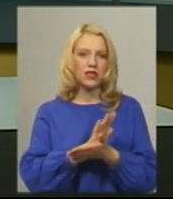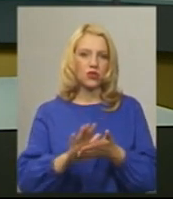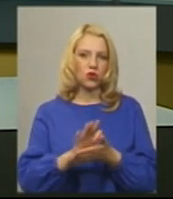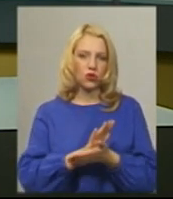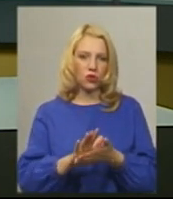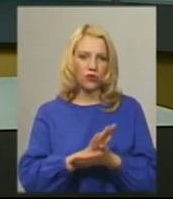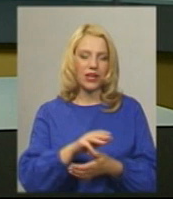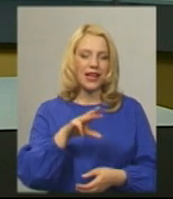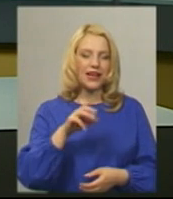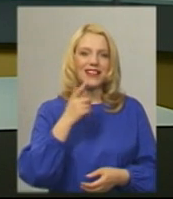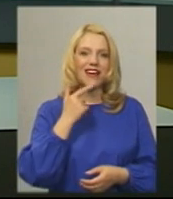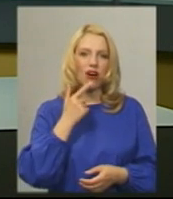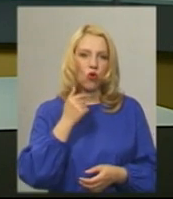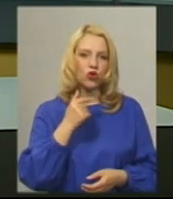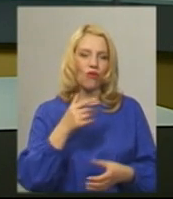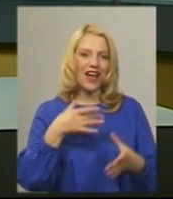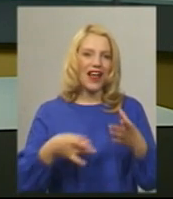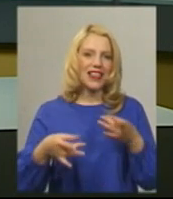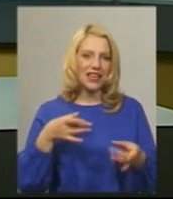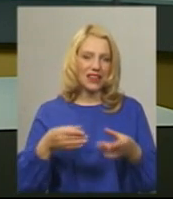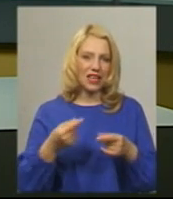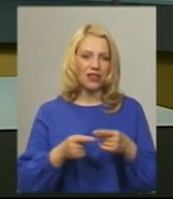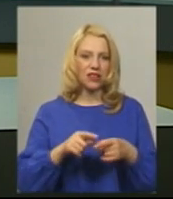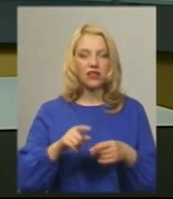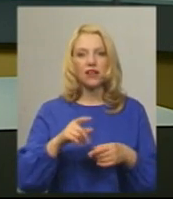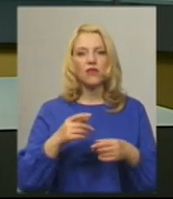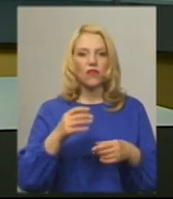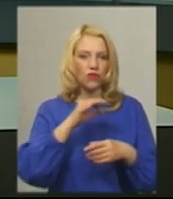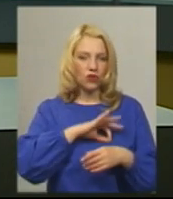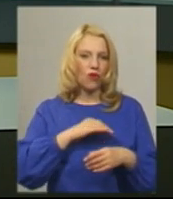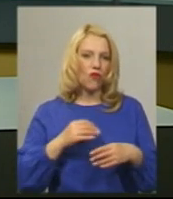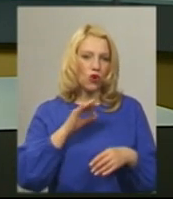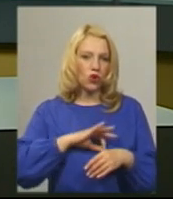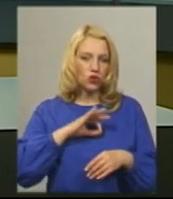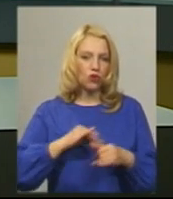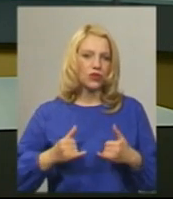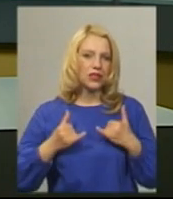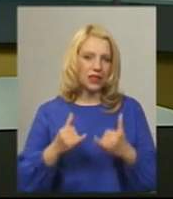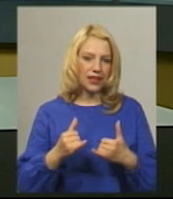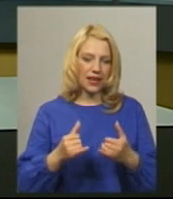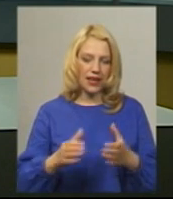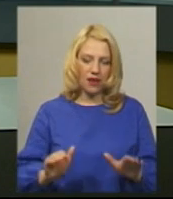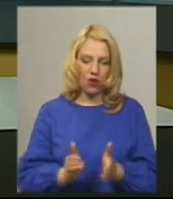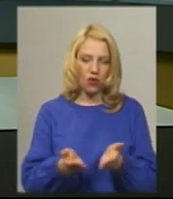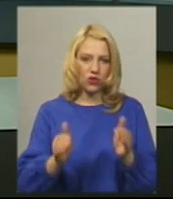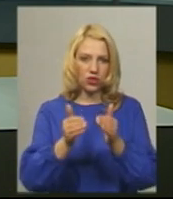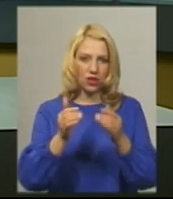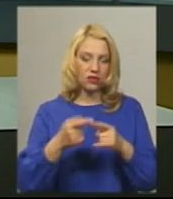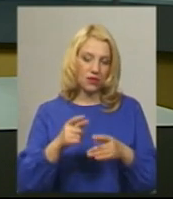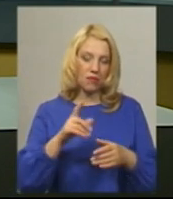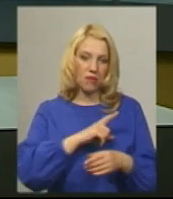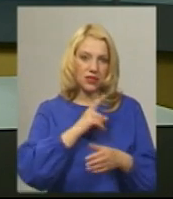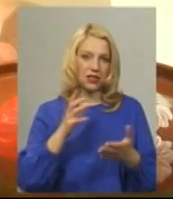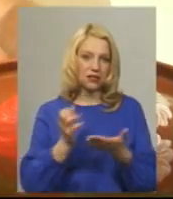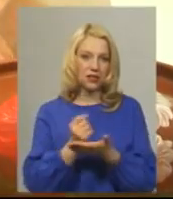теракотова глина, яку, розповідає, гріх не використовувати для виготовлення екологічного посуду. Гончарами застали в майстерні за роботою.